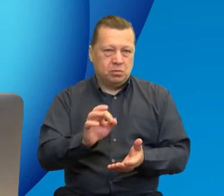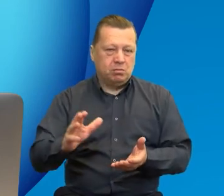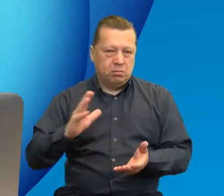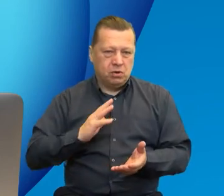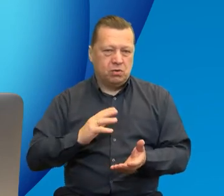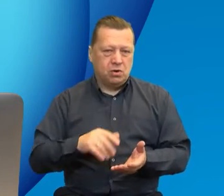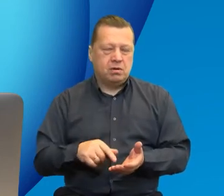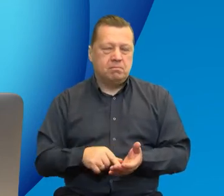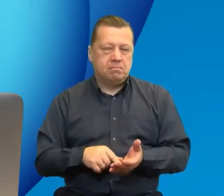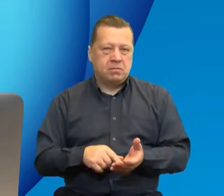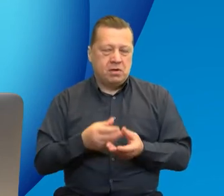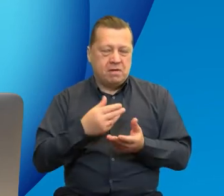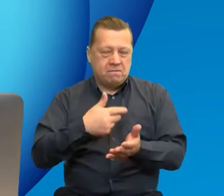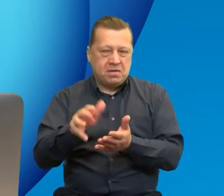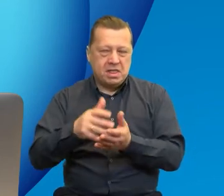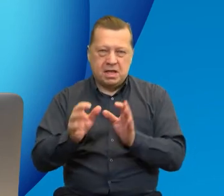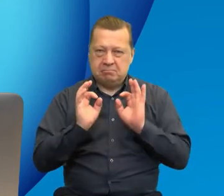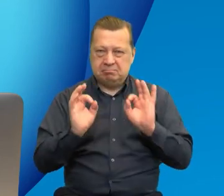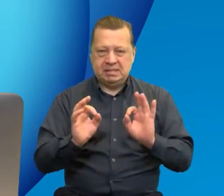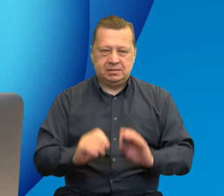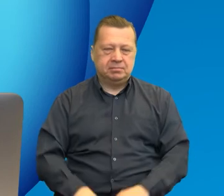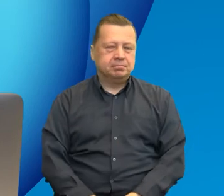środki europejskie wydatkowane.